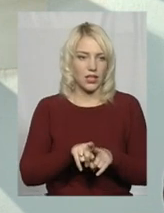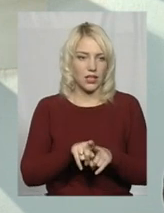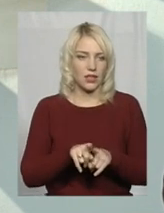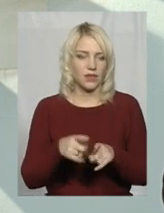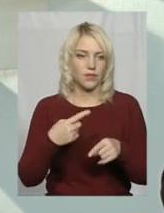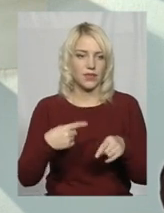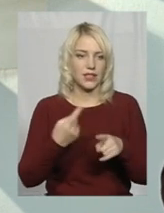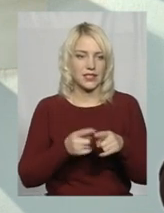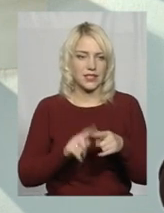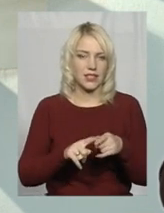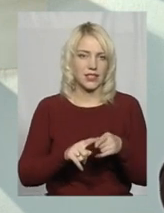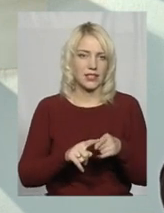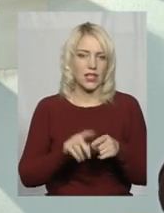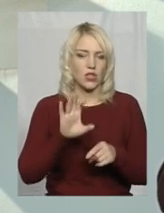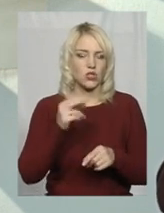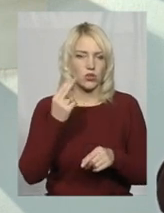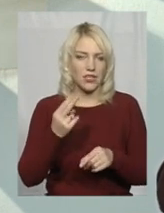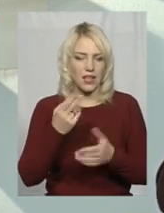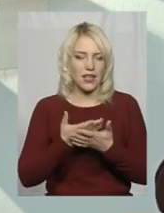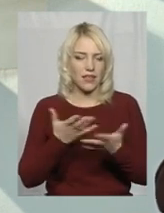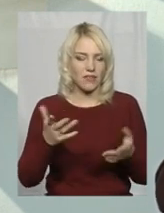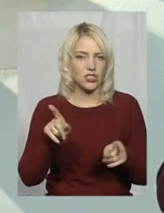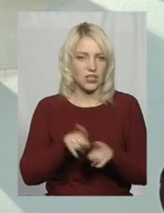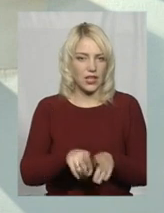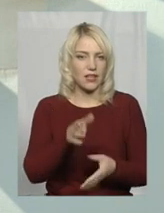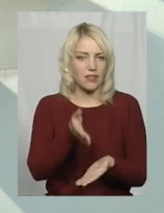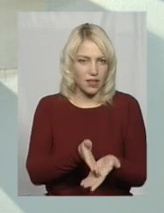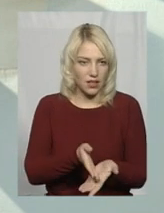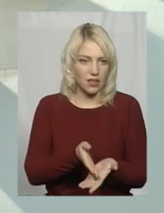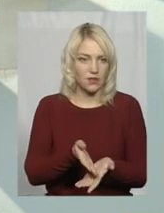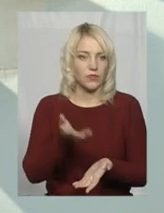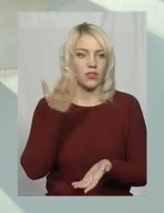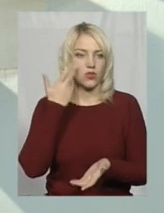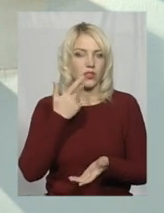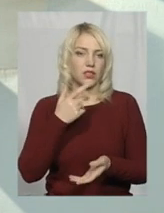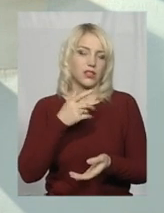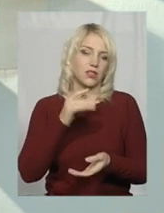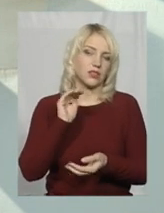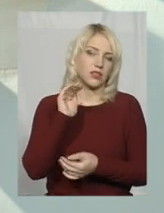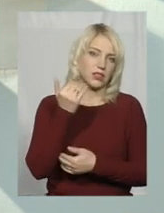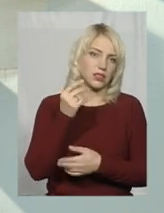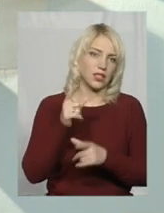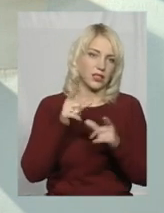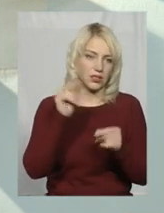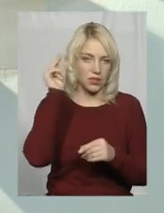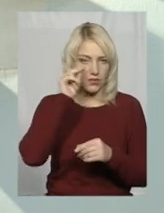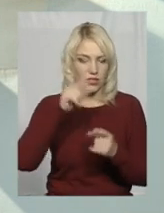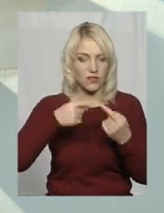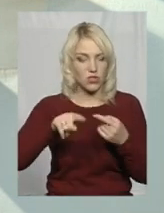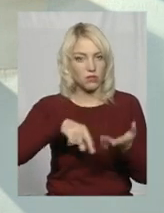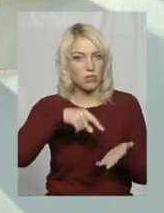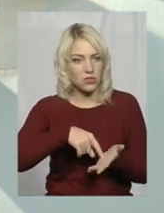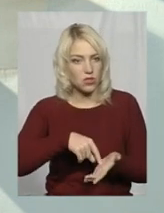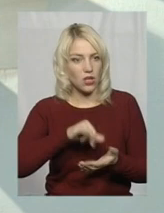соціальне явище є, вона виходить, їде десь навчатися в інше місто,